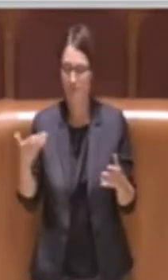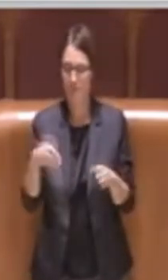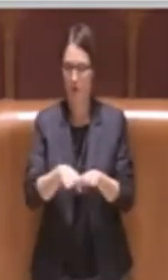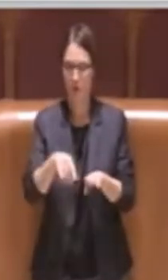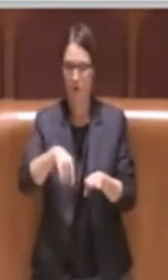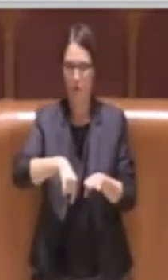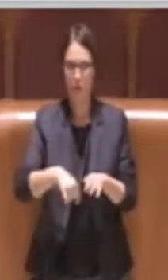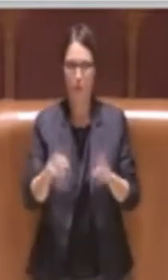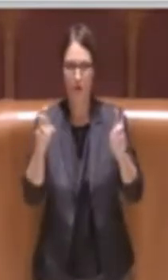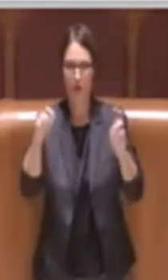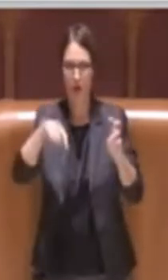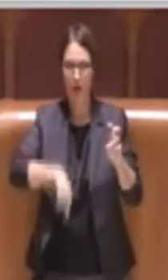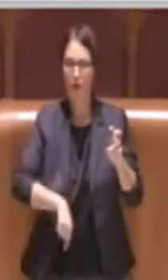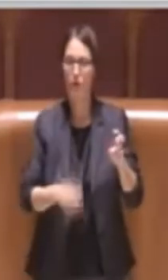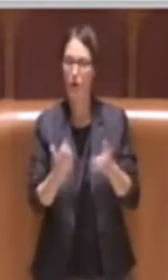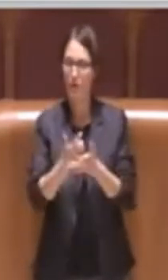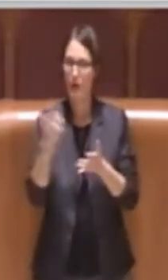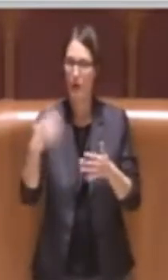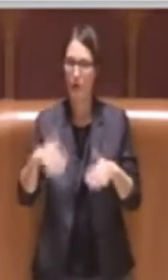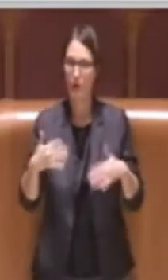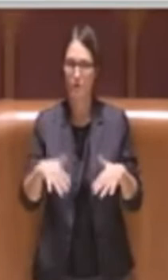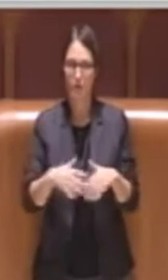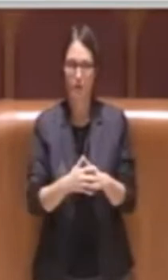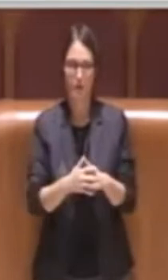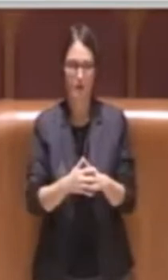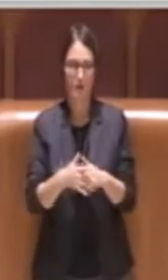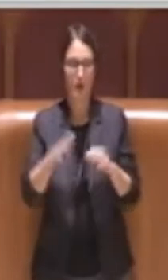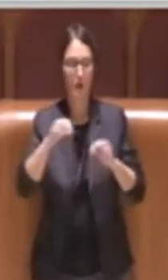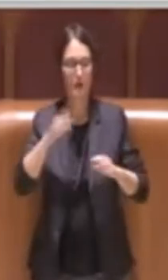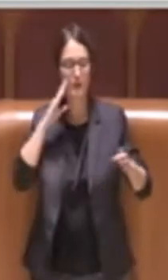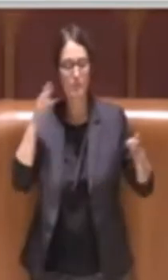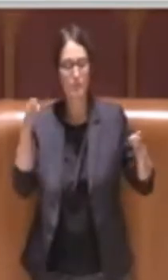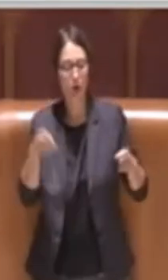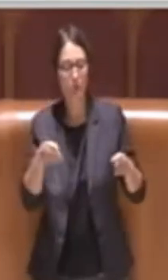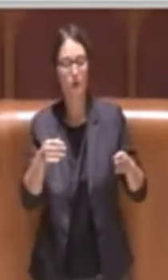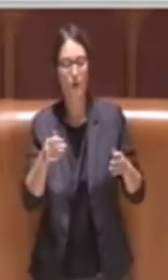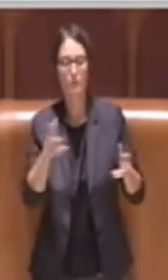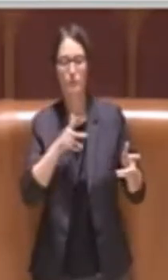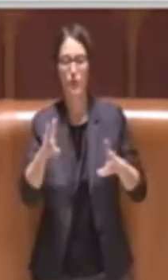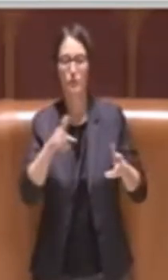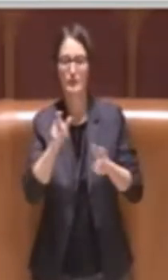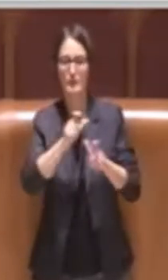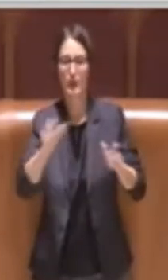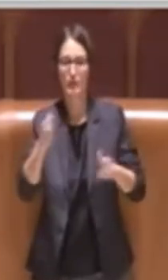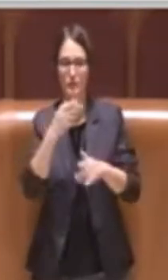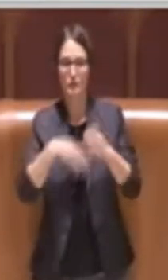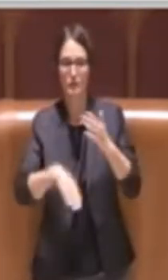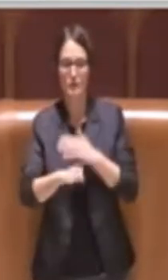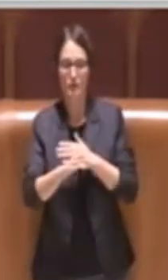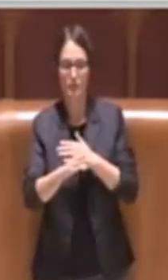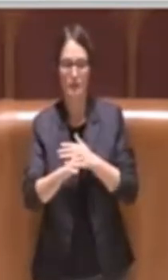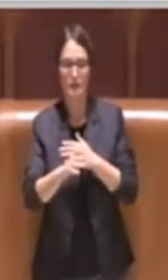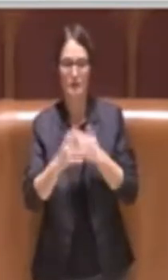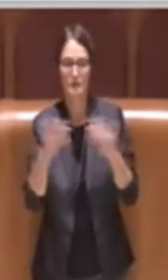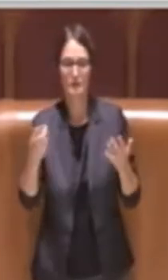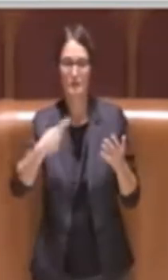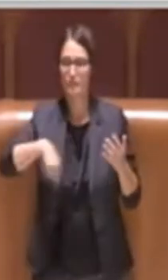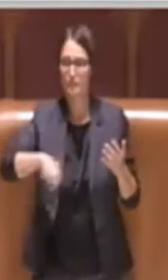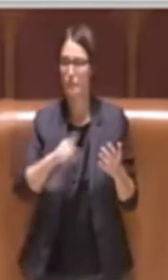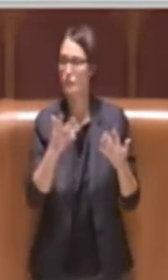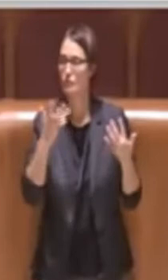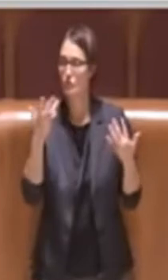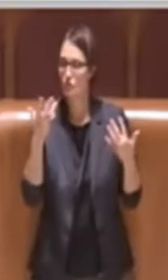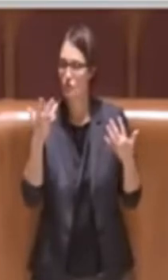molto importante che riguarda la mobilità per le persone con disabilità. Noi abbiamo messo in